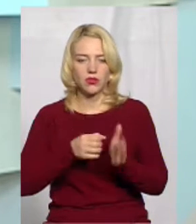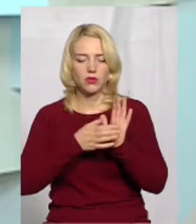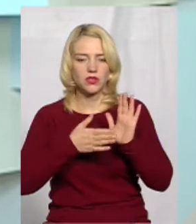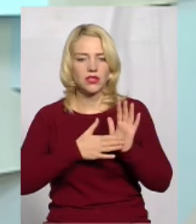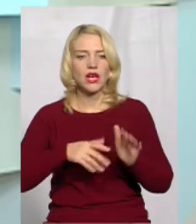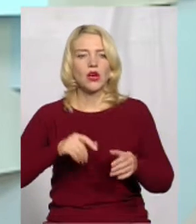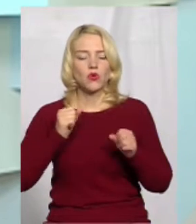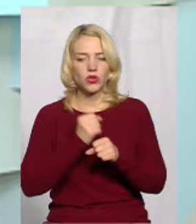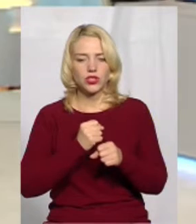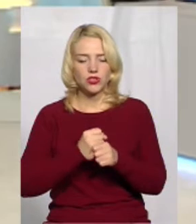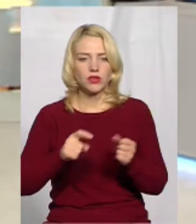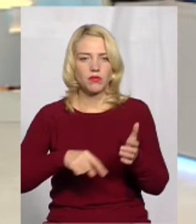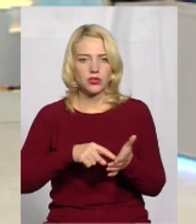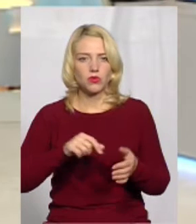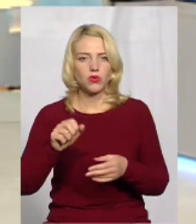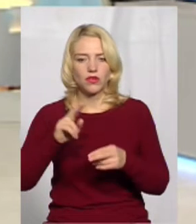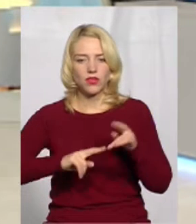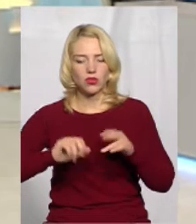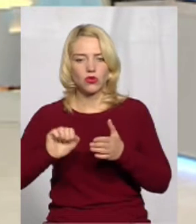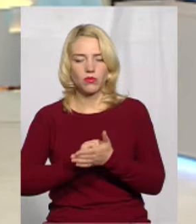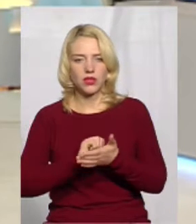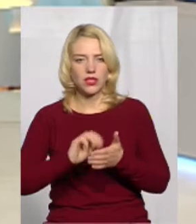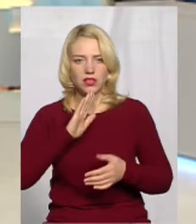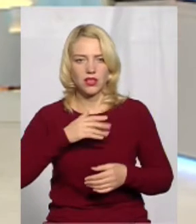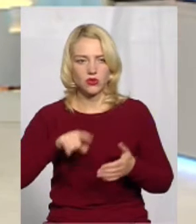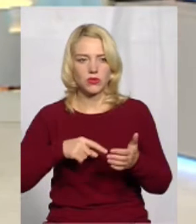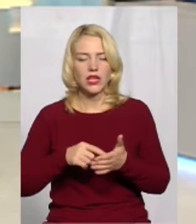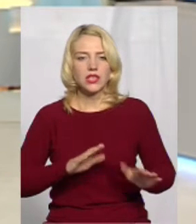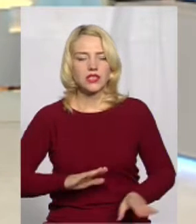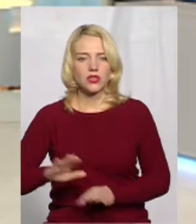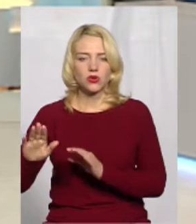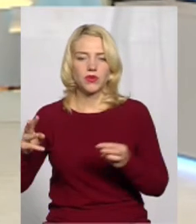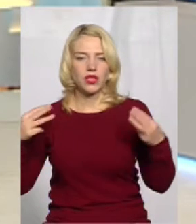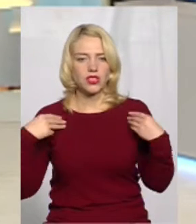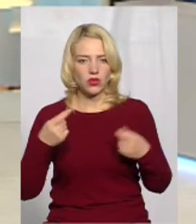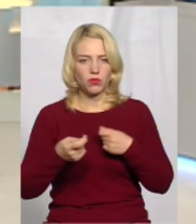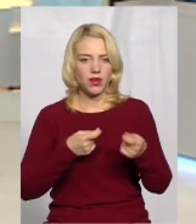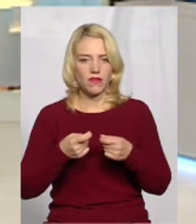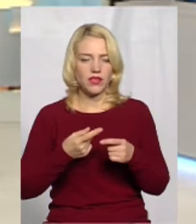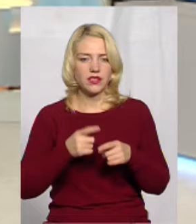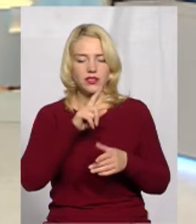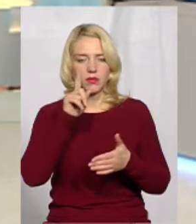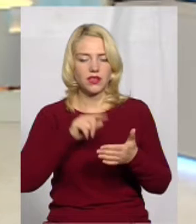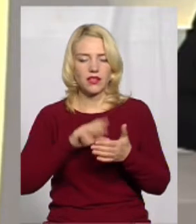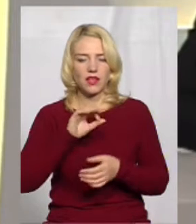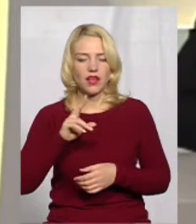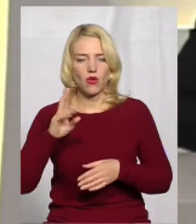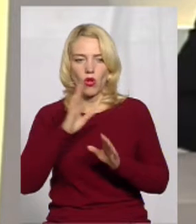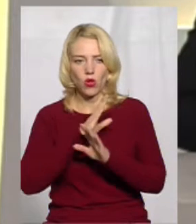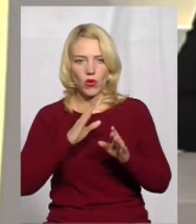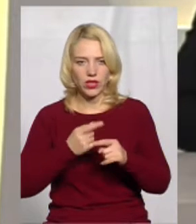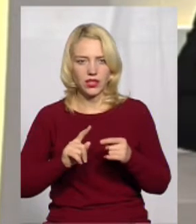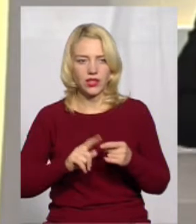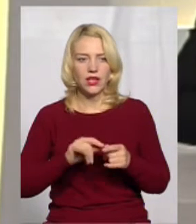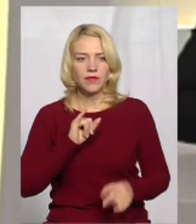містобудівній документації і нашого міста. Заступник начальника управління з питань екології та контролю за благоустрієм